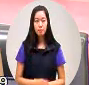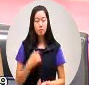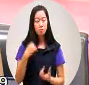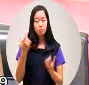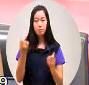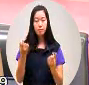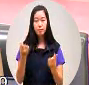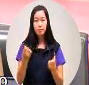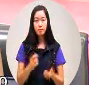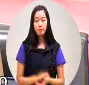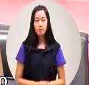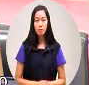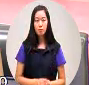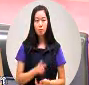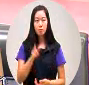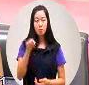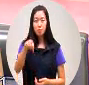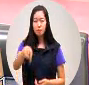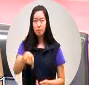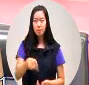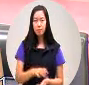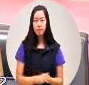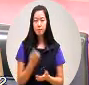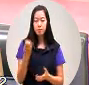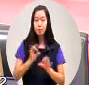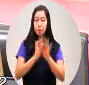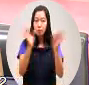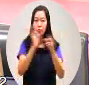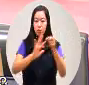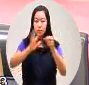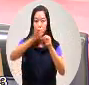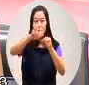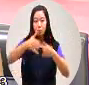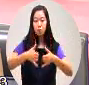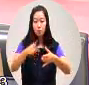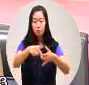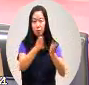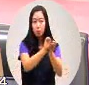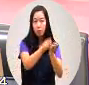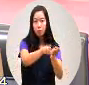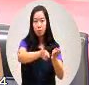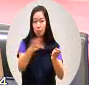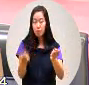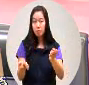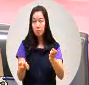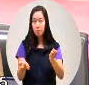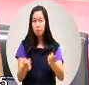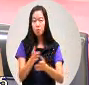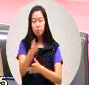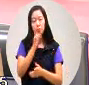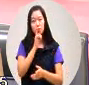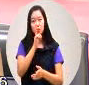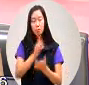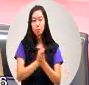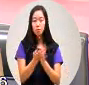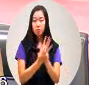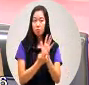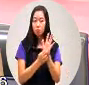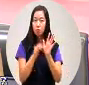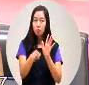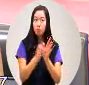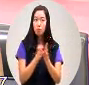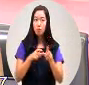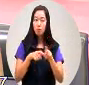这样的时候你看星光高中市在这里哦你来就是这样你说夹车